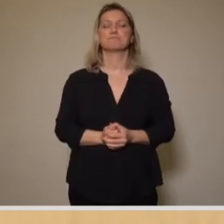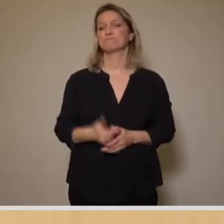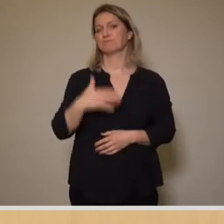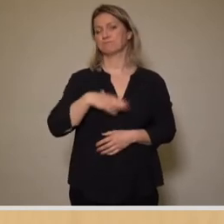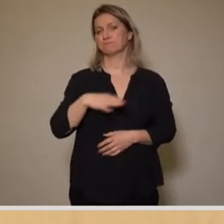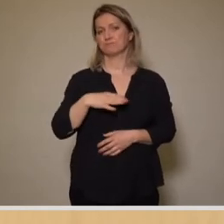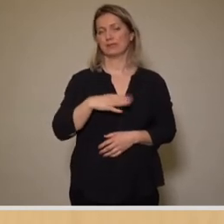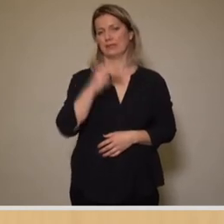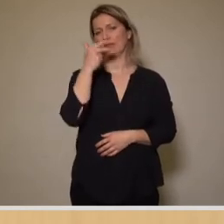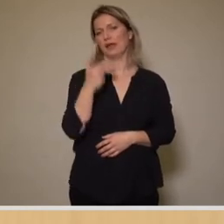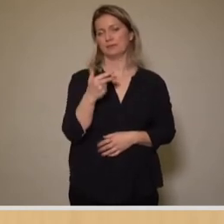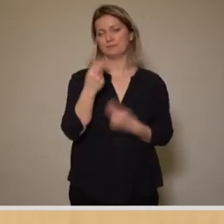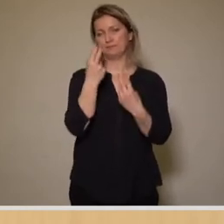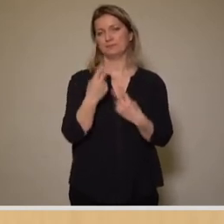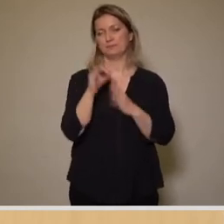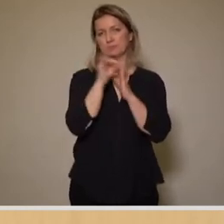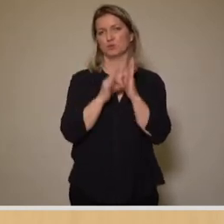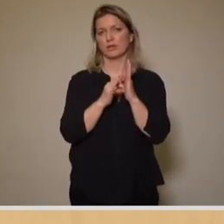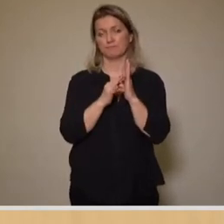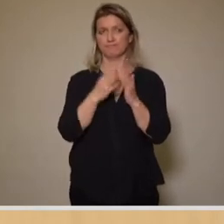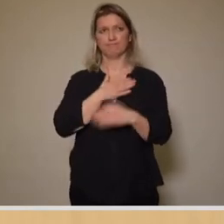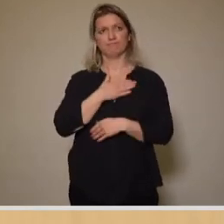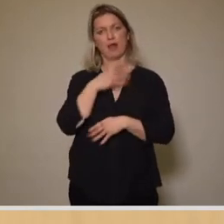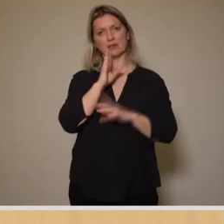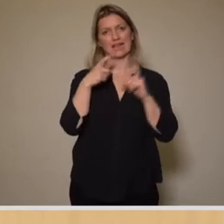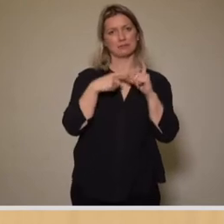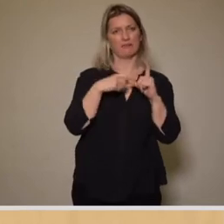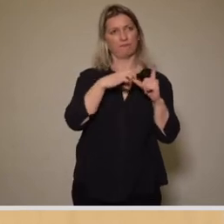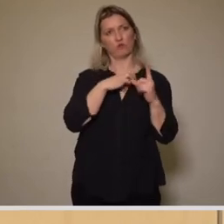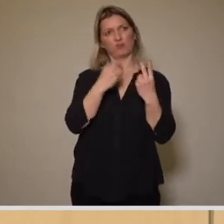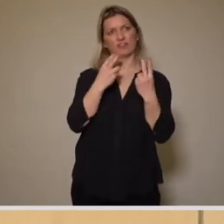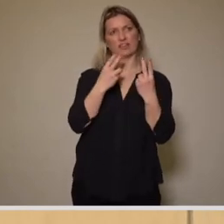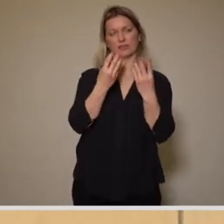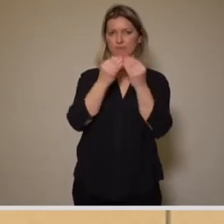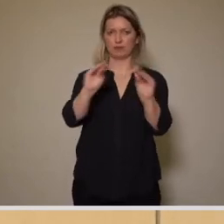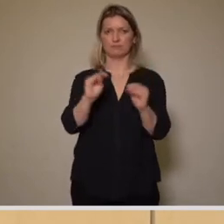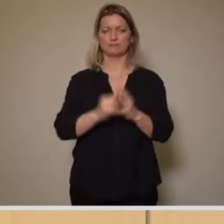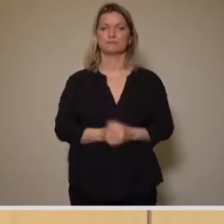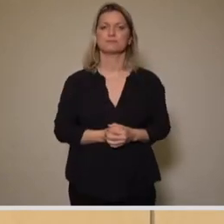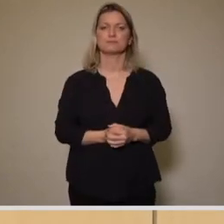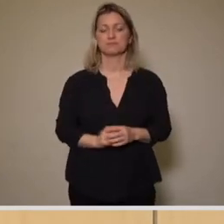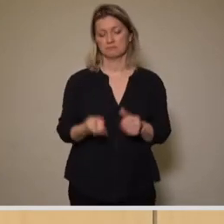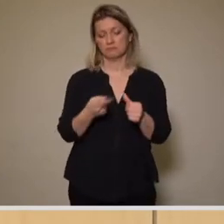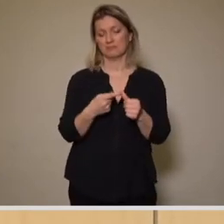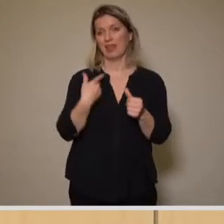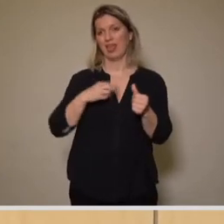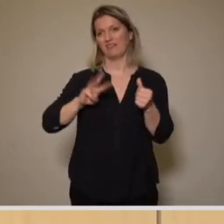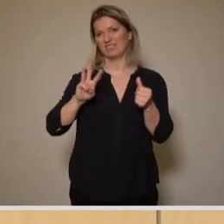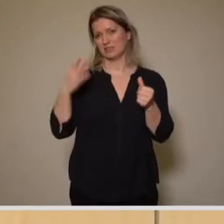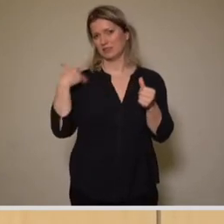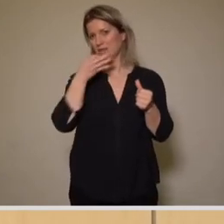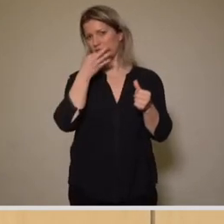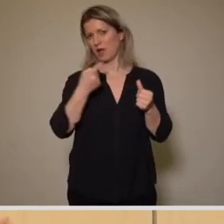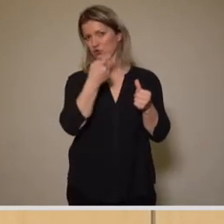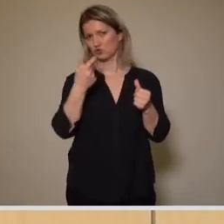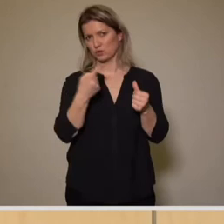ganz zentrale Punkte erwähnen, die uns als SPD-Fraktion wichtig sind an dieser Stelle. Zum einen, Herr Wirz hat es ja auch jetzt in der Fragestunde nochmal